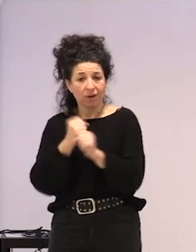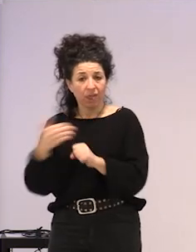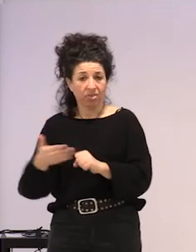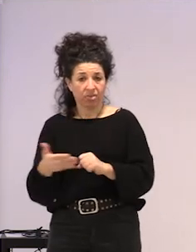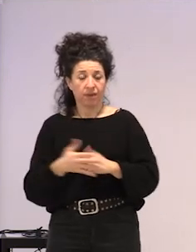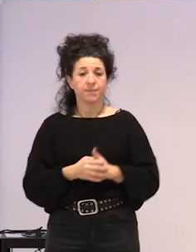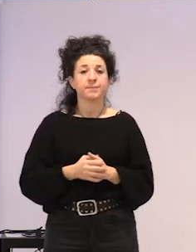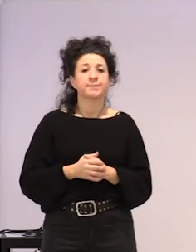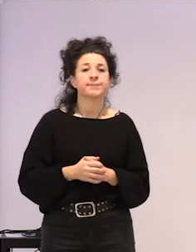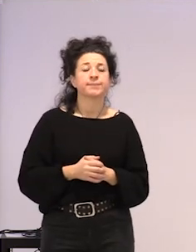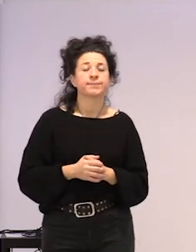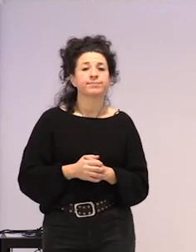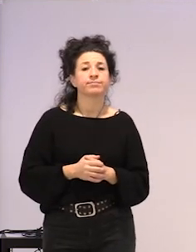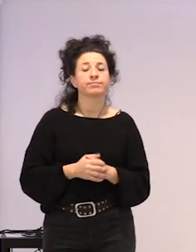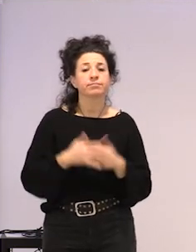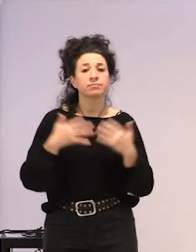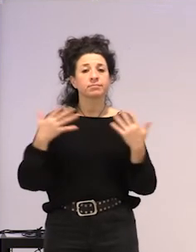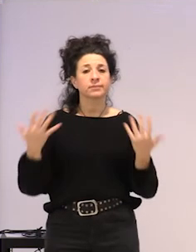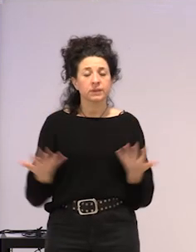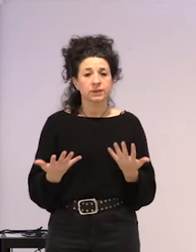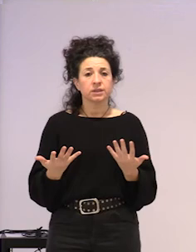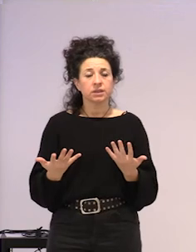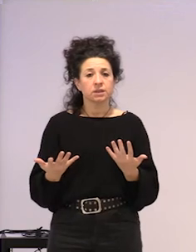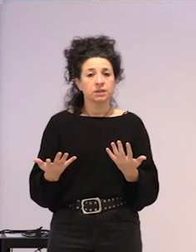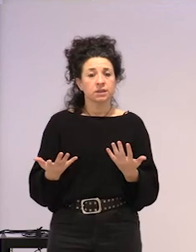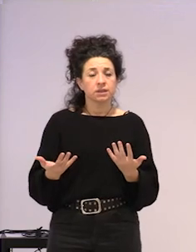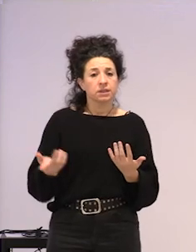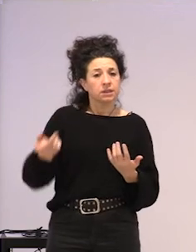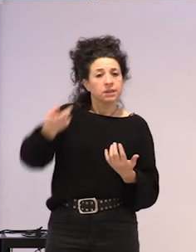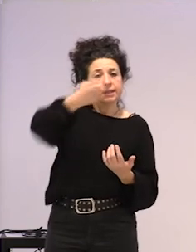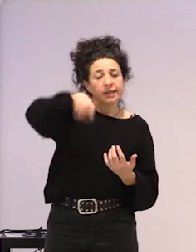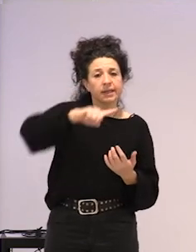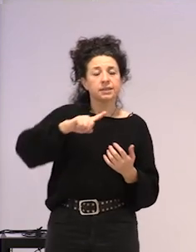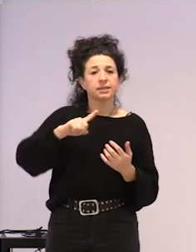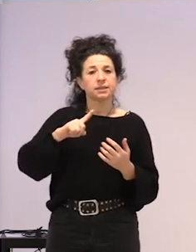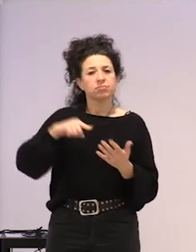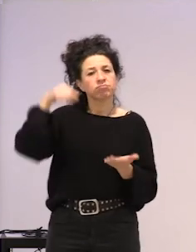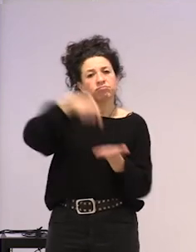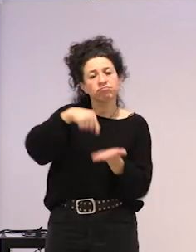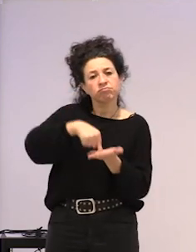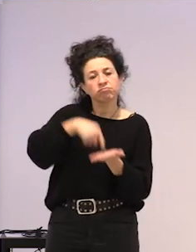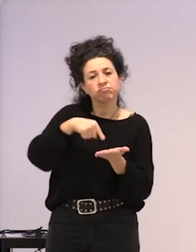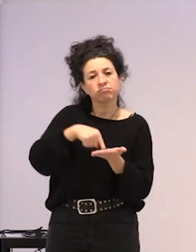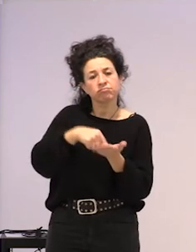hau. Eta, orduan, ba, beraiek, ez, aldarrik atzen dute, ba, beharrezkoa dela